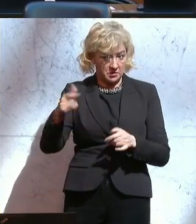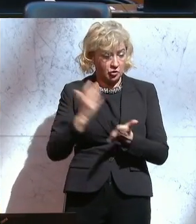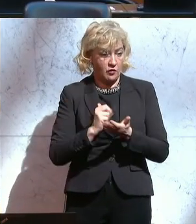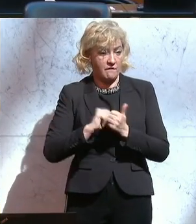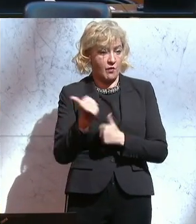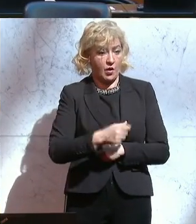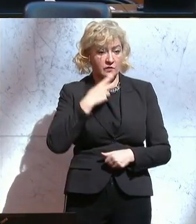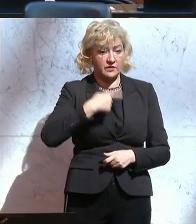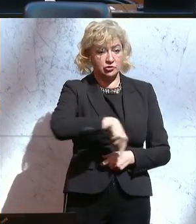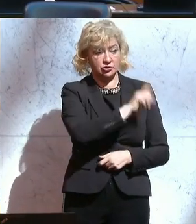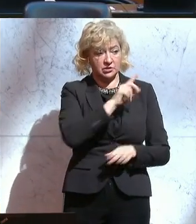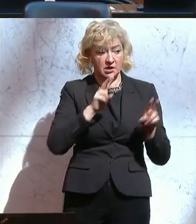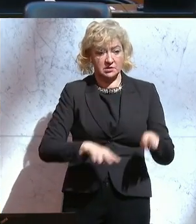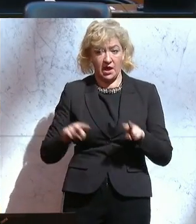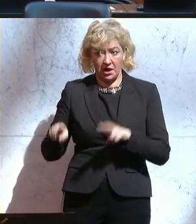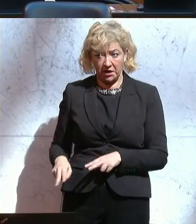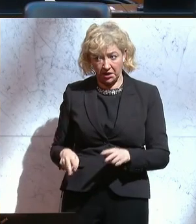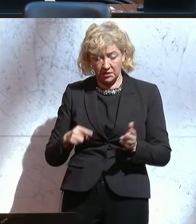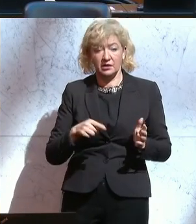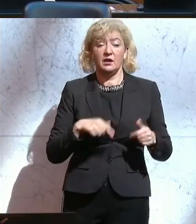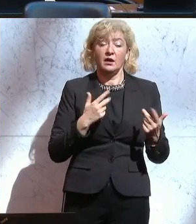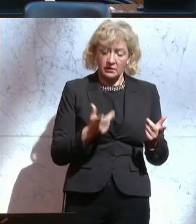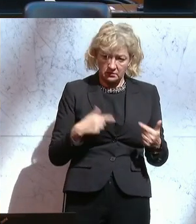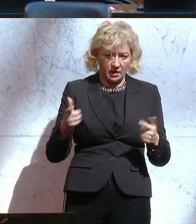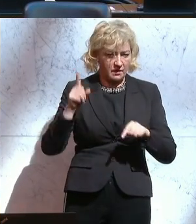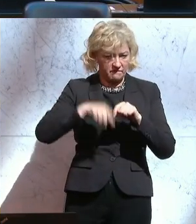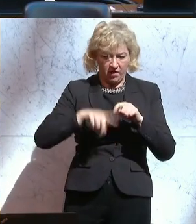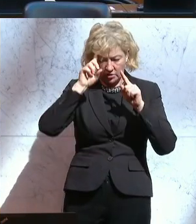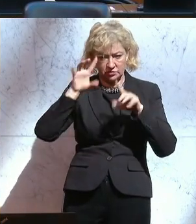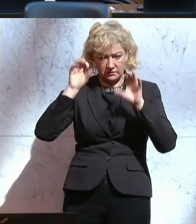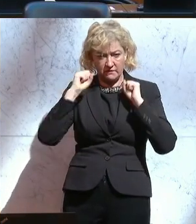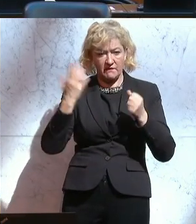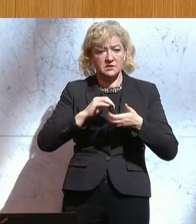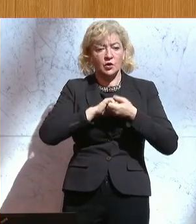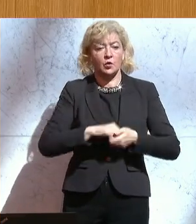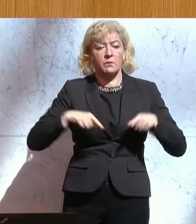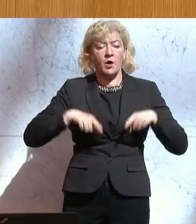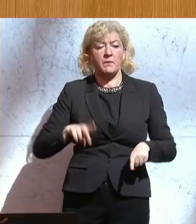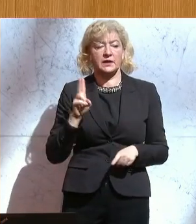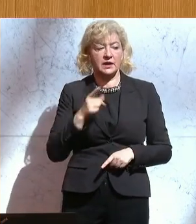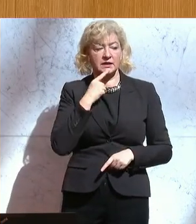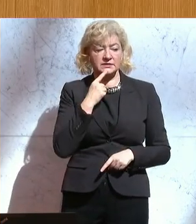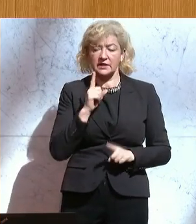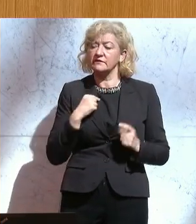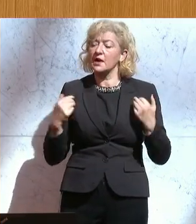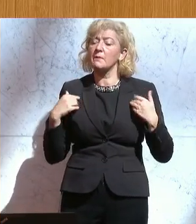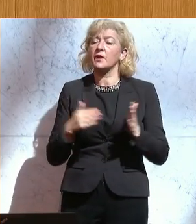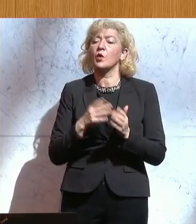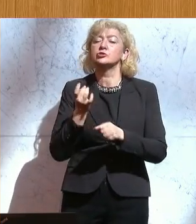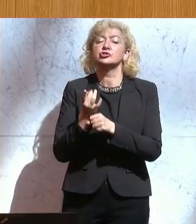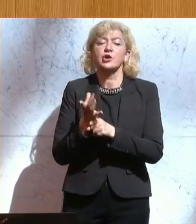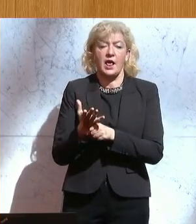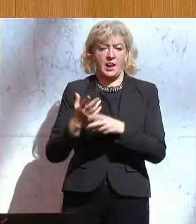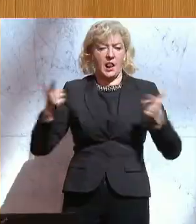alle vor Gericht schicken wollen, damit Sie ein Geld von der Republik bekommen, dann haben Sie falsch verstanden, was Klubobmann Kickl vorher gerade gesagt hat. Wir brauchen jetzt schnelle,